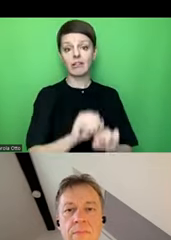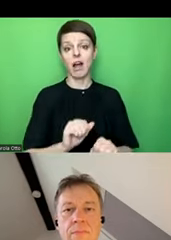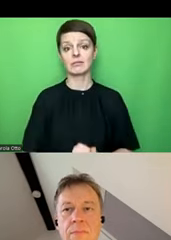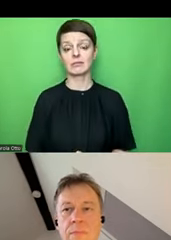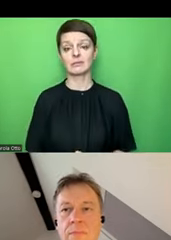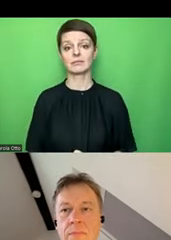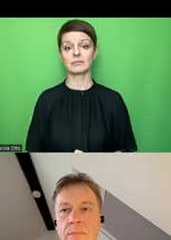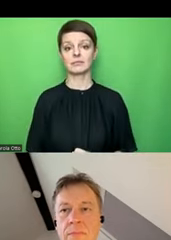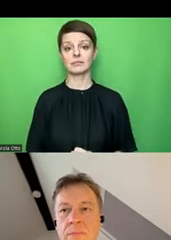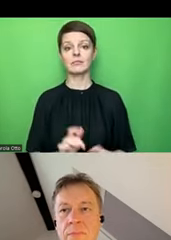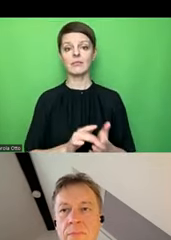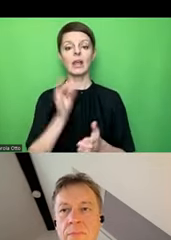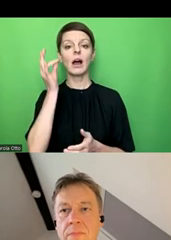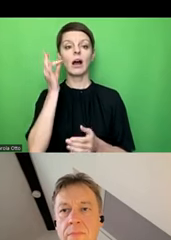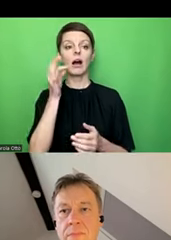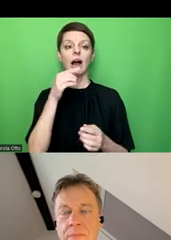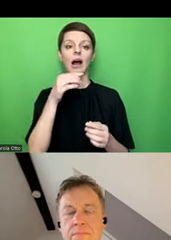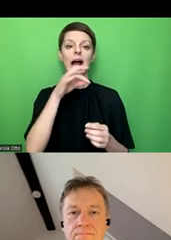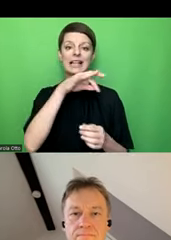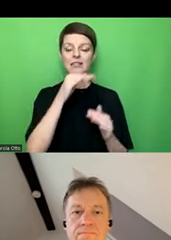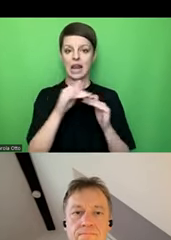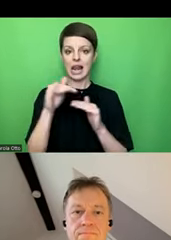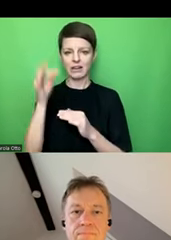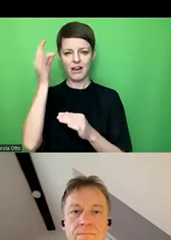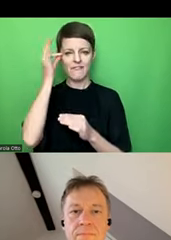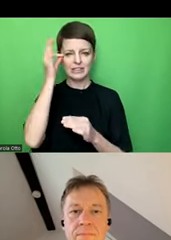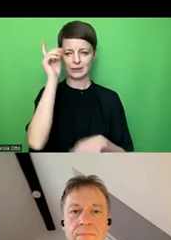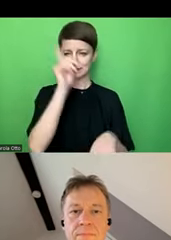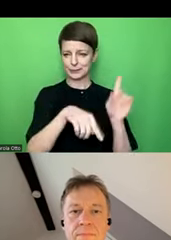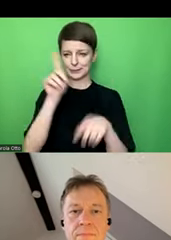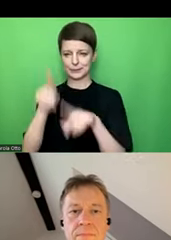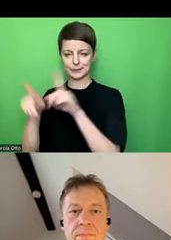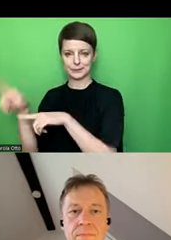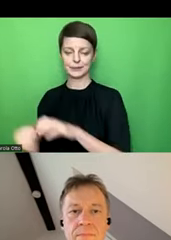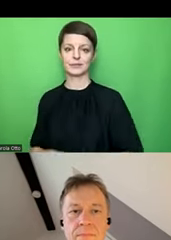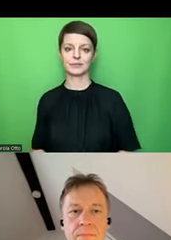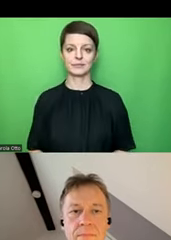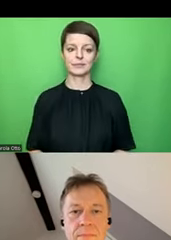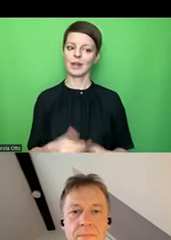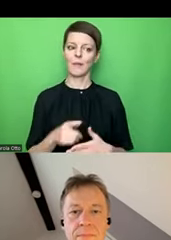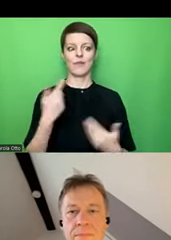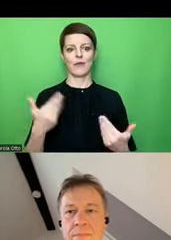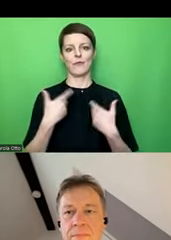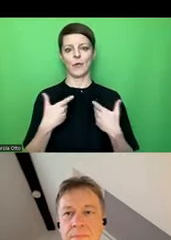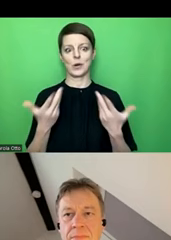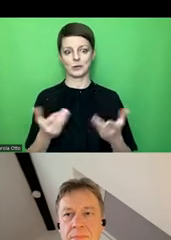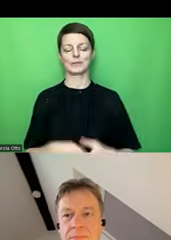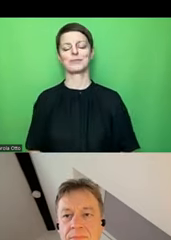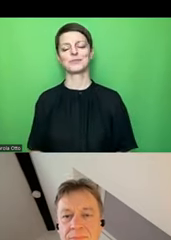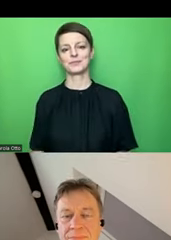eben auch Wissen in den einzelnen Ländern ganz unterschiedlich ist. Genau. Also insofern freuen wir uns natürlich darauf.